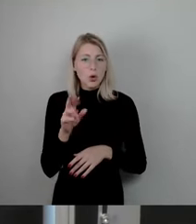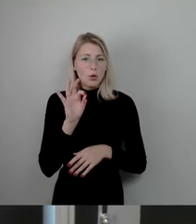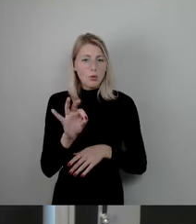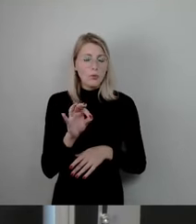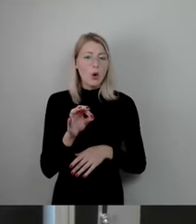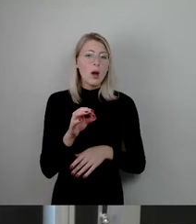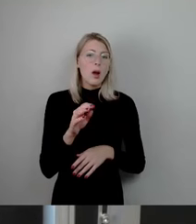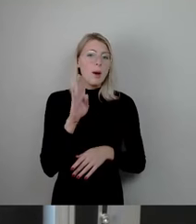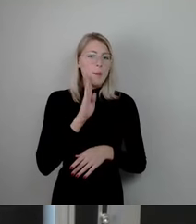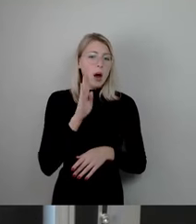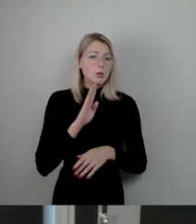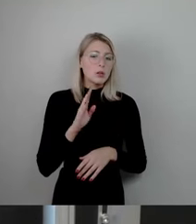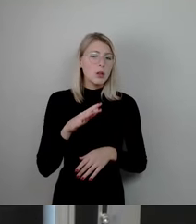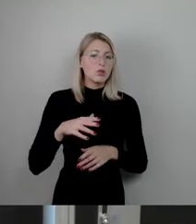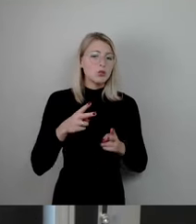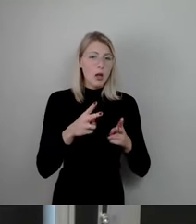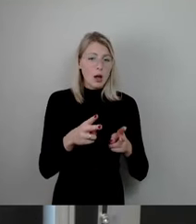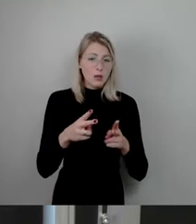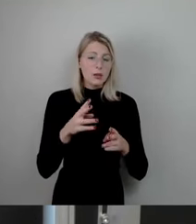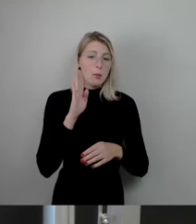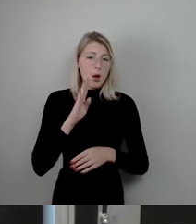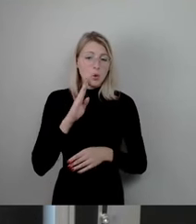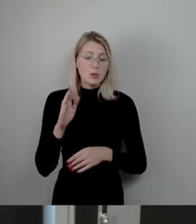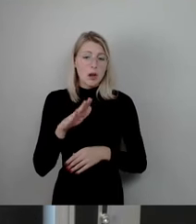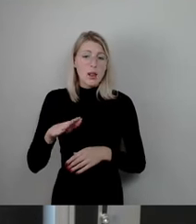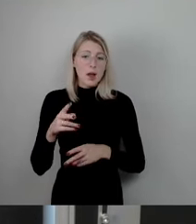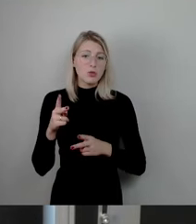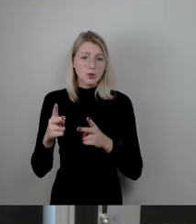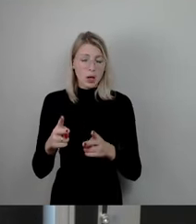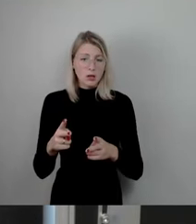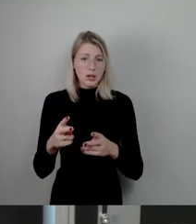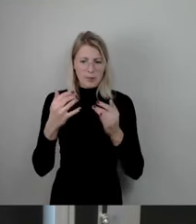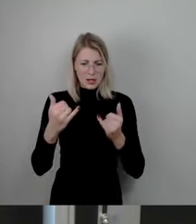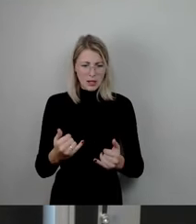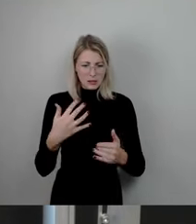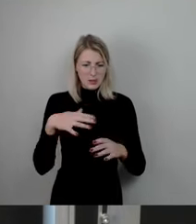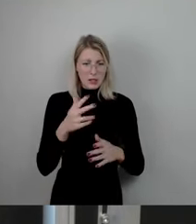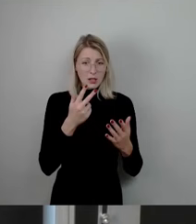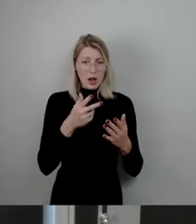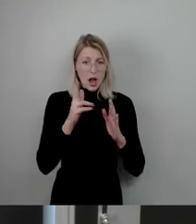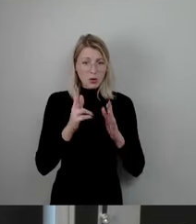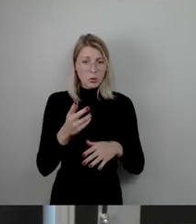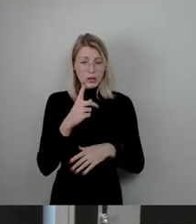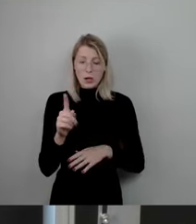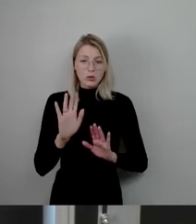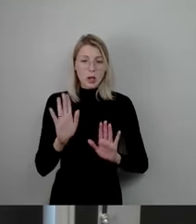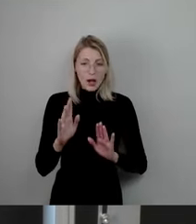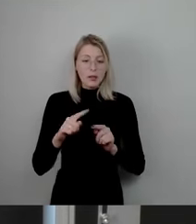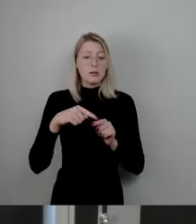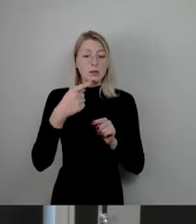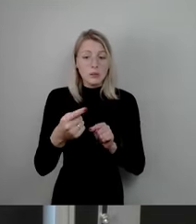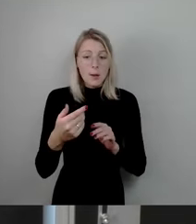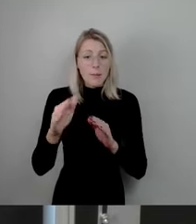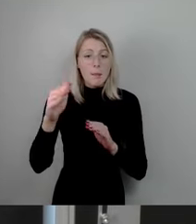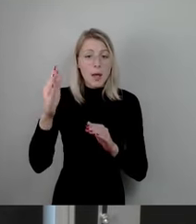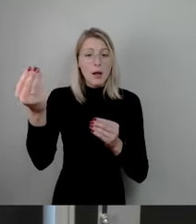Kollege Dietzer hat es ja gestern angesprochen. Das, was da jetzt war, hat ja nie 800.000 gekostet. Da kommt also noch was. Die machen das weiter, immer, immer weiter,